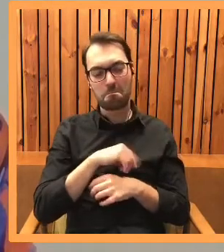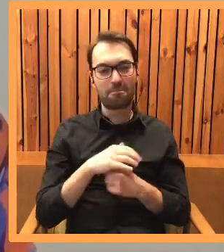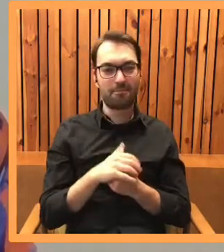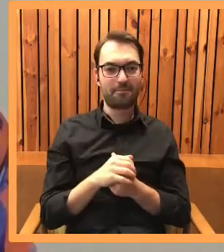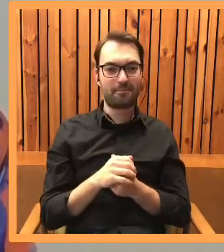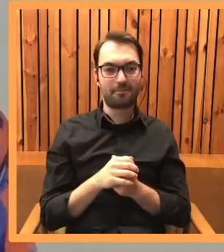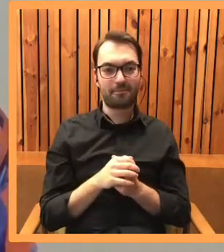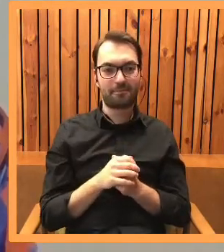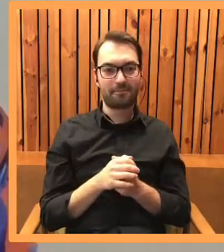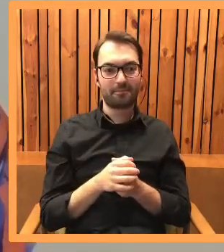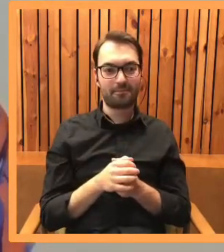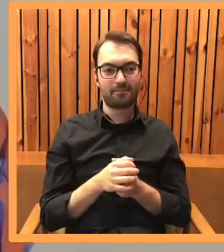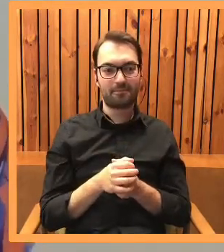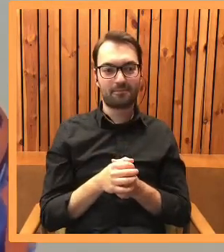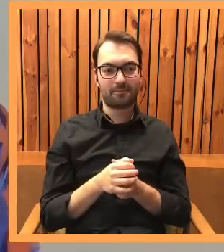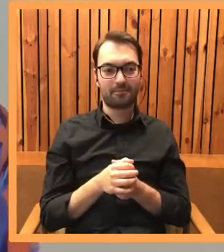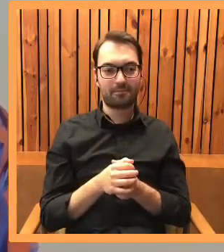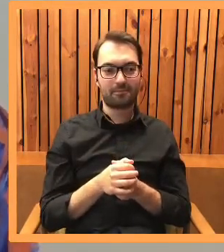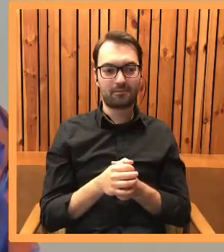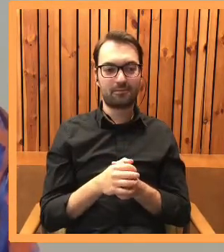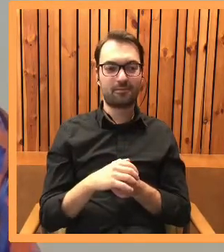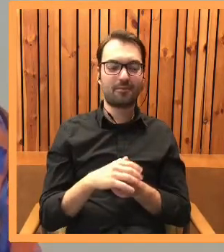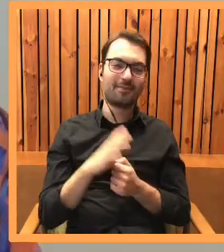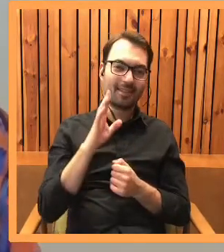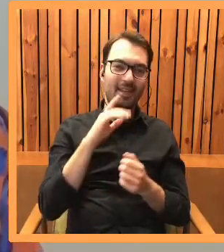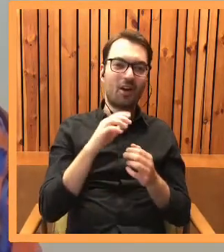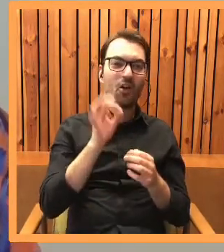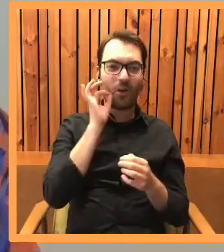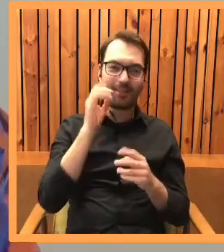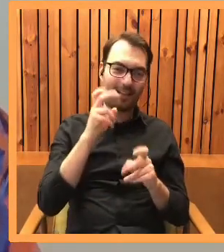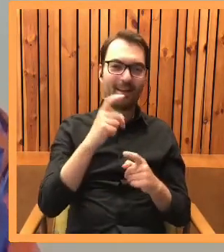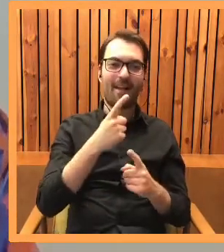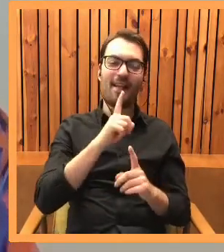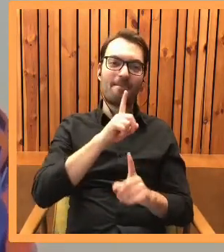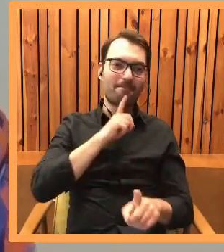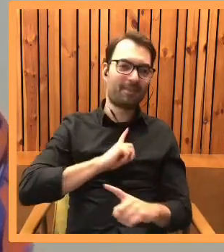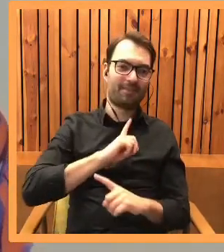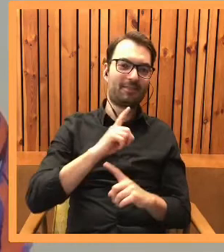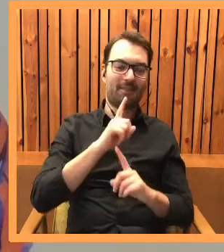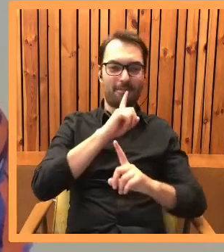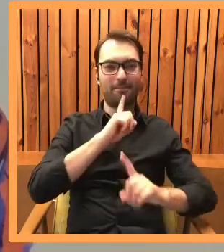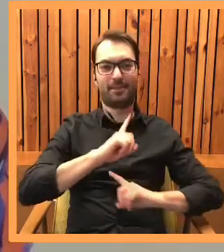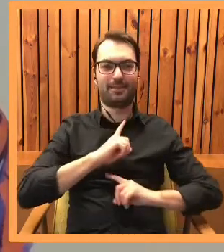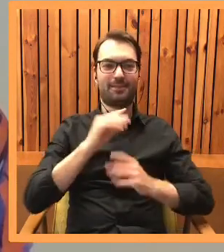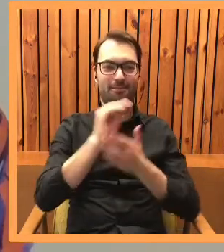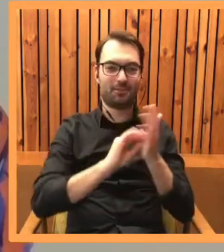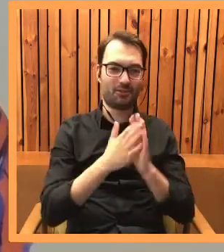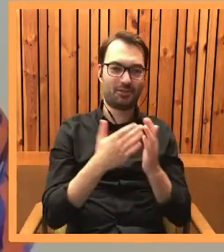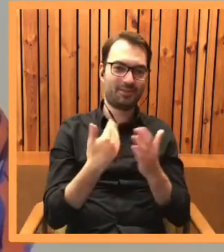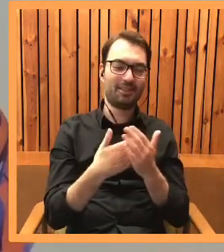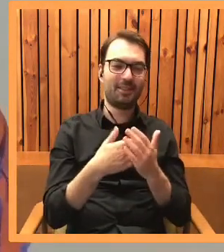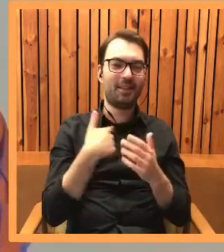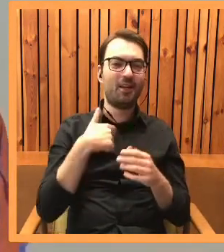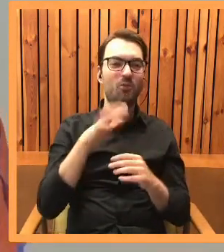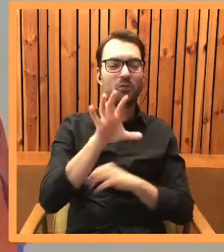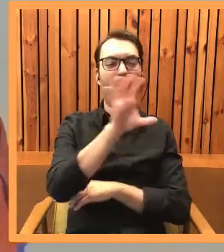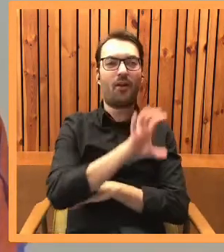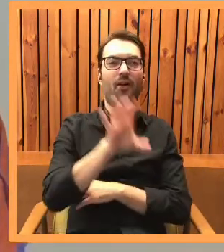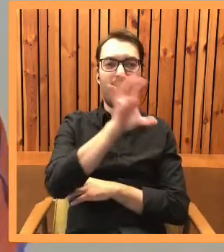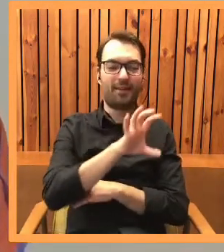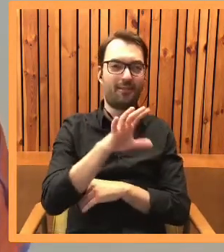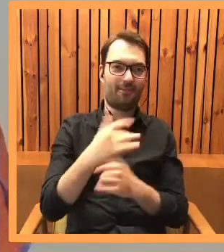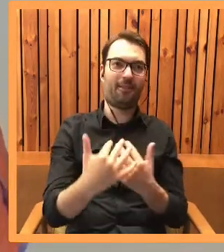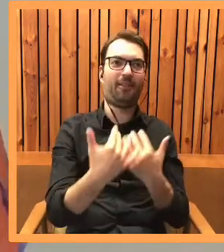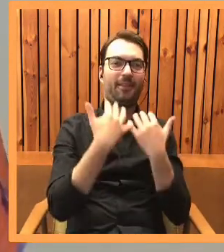I można trochę tak nawet się zaśmiać, że koty mi kazały napisać tę książkę, ponieważ dużo się na nie napatrzyłam.